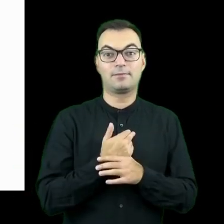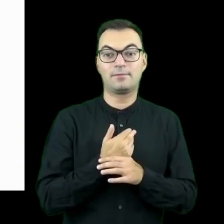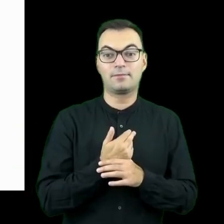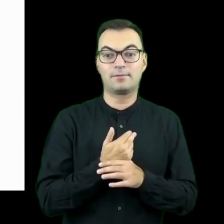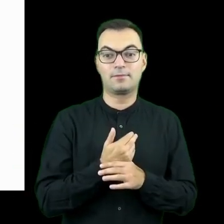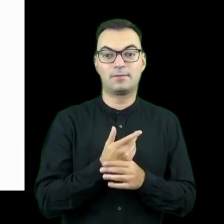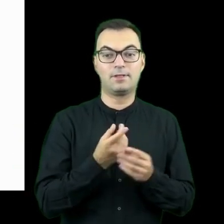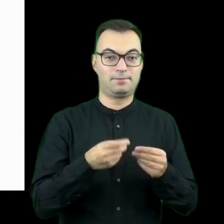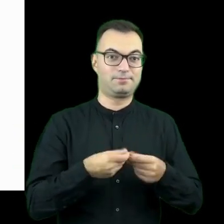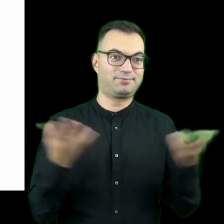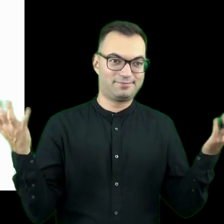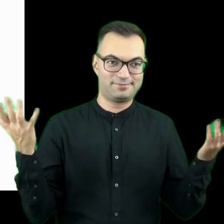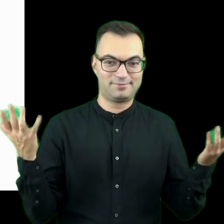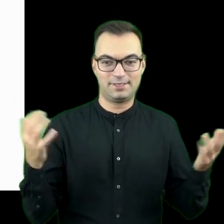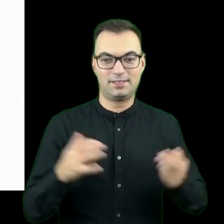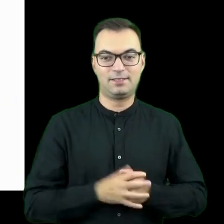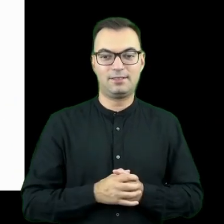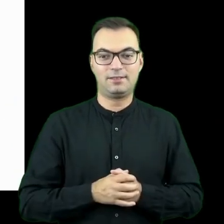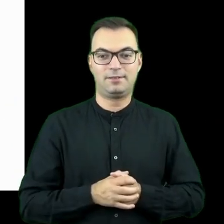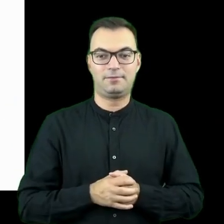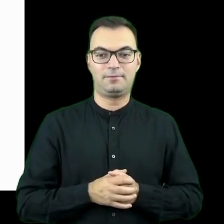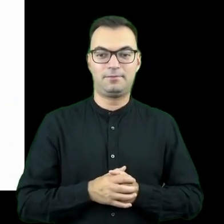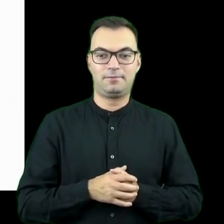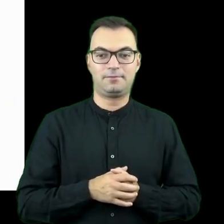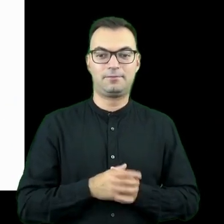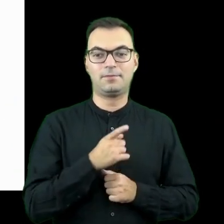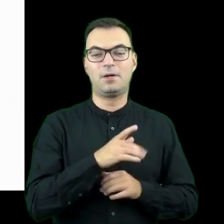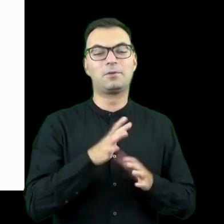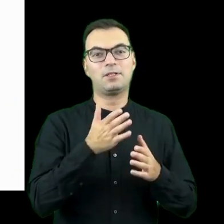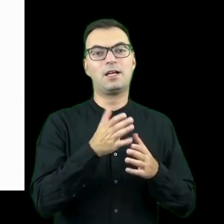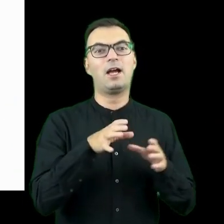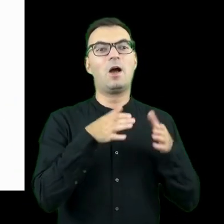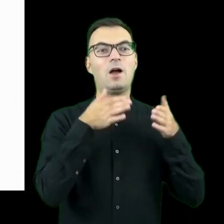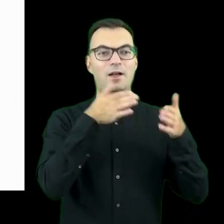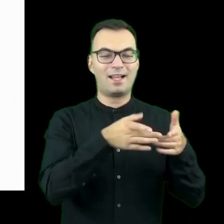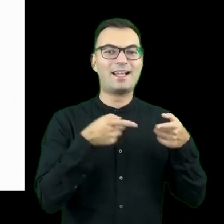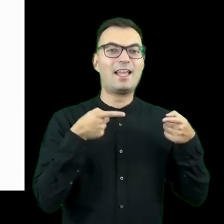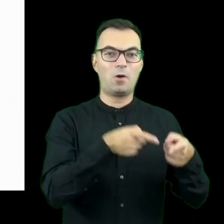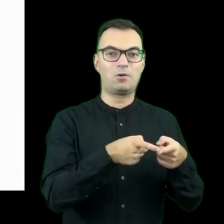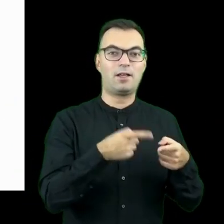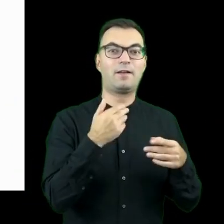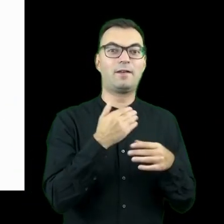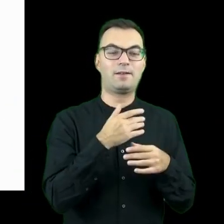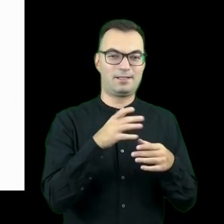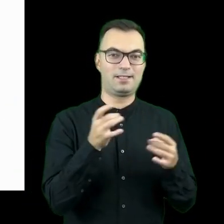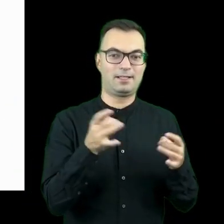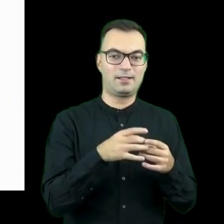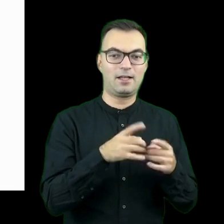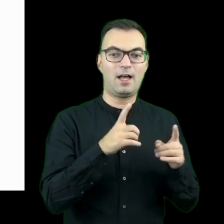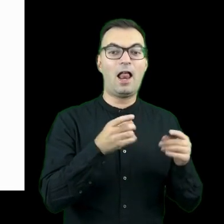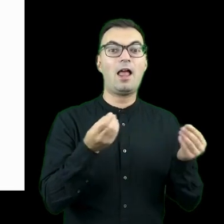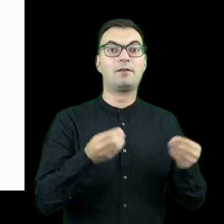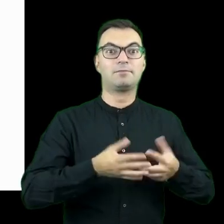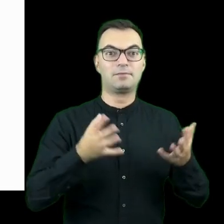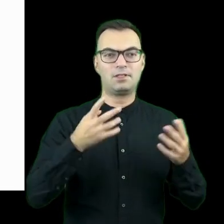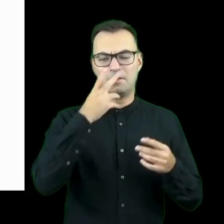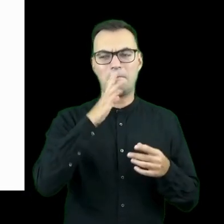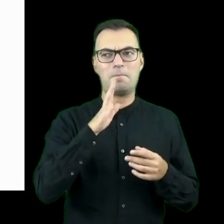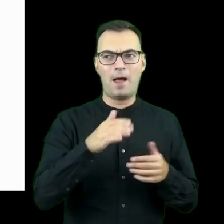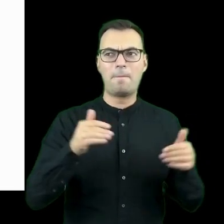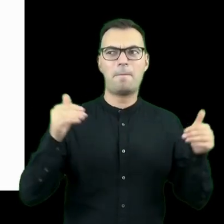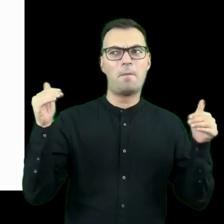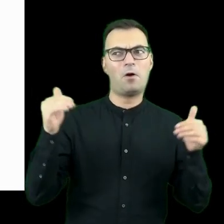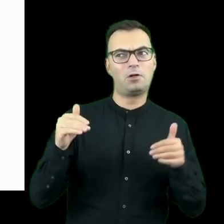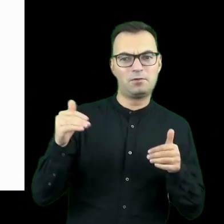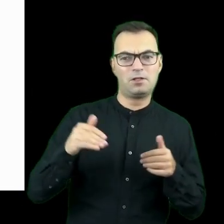zbankrutowała w tej sekcji gry online, ale bankrutując odkryła, że mają pewne zasoby